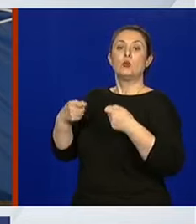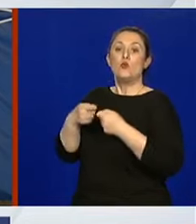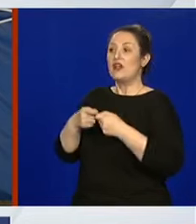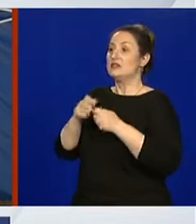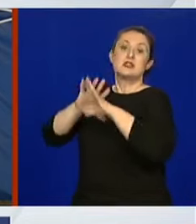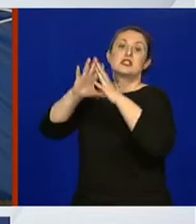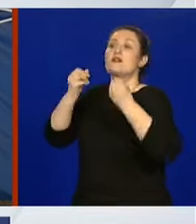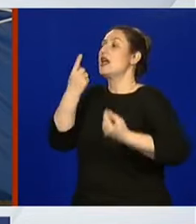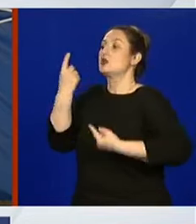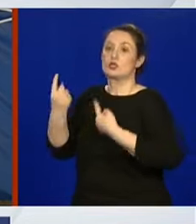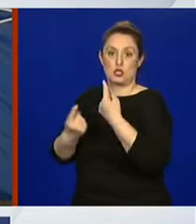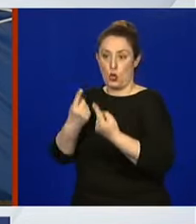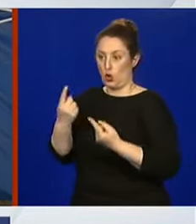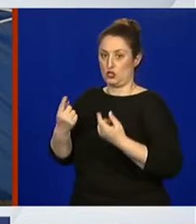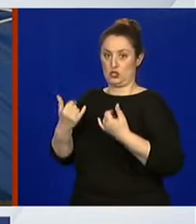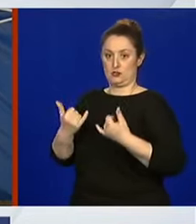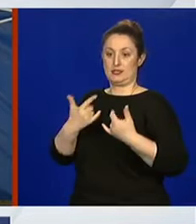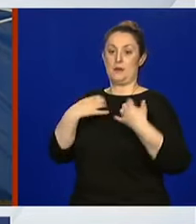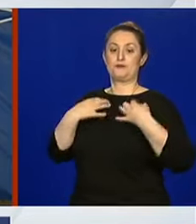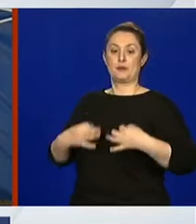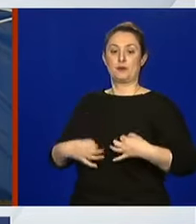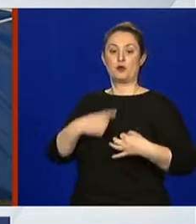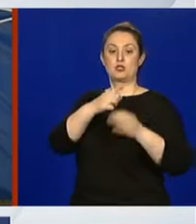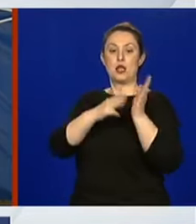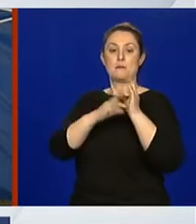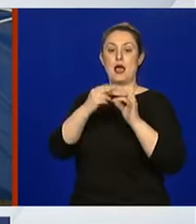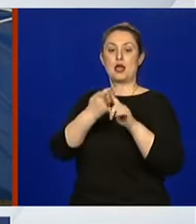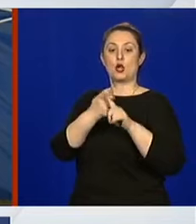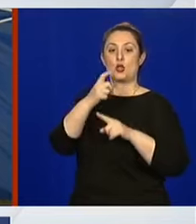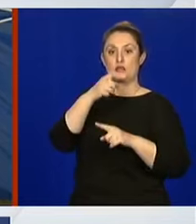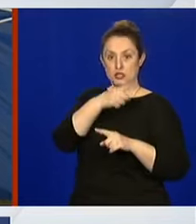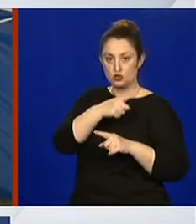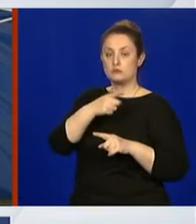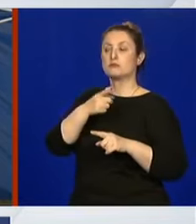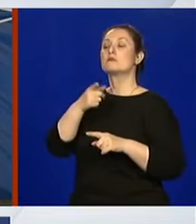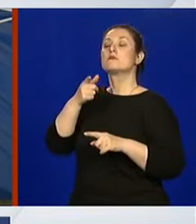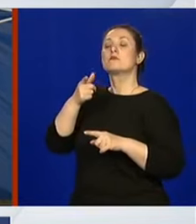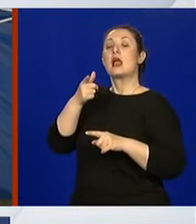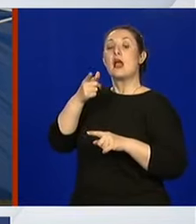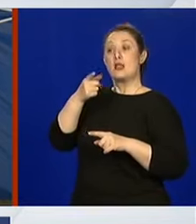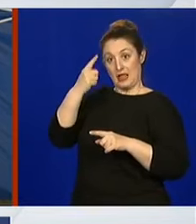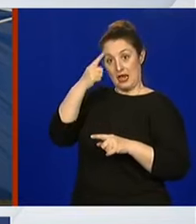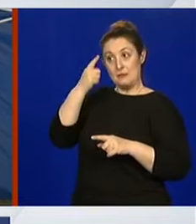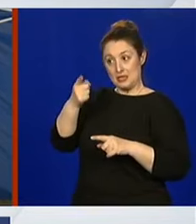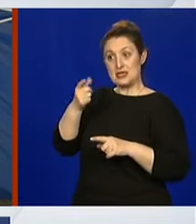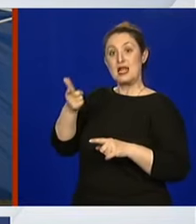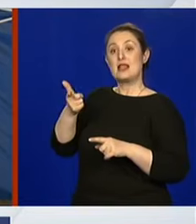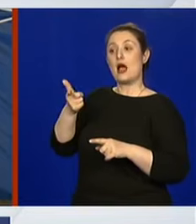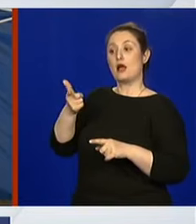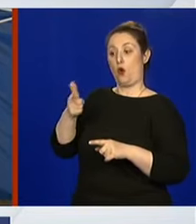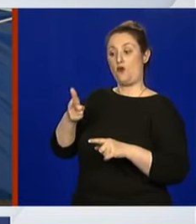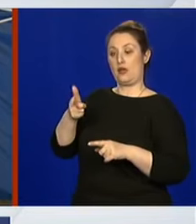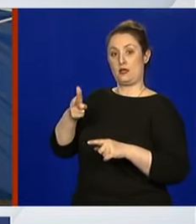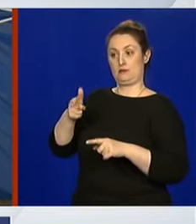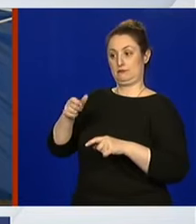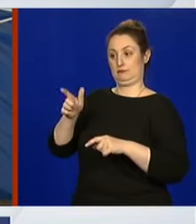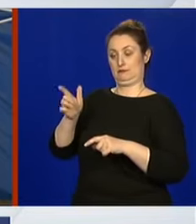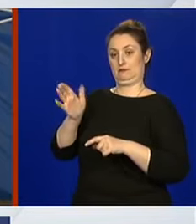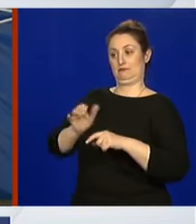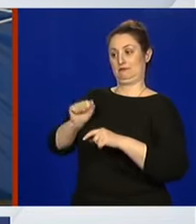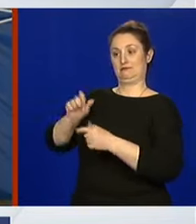dogodilo danas vezano i za profesoricu Alemku Markotić, smatrate li vi da se stožer politizira u svrhu